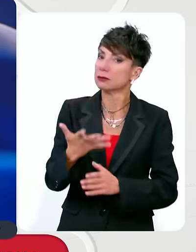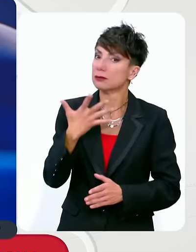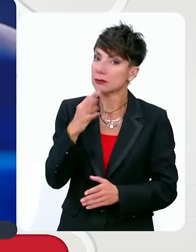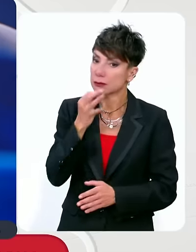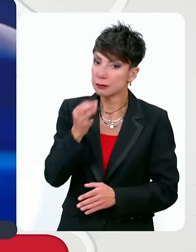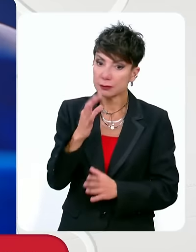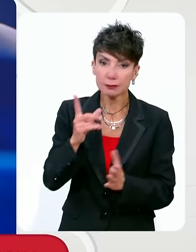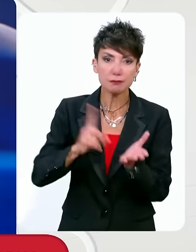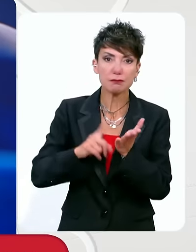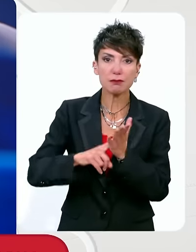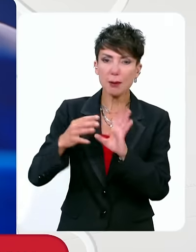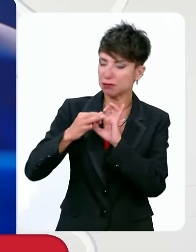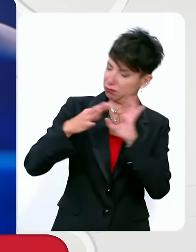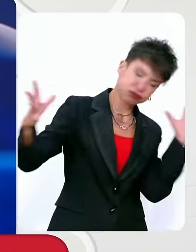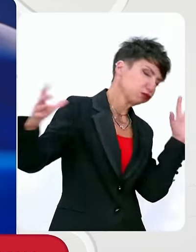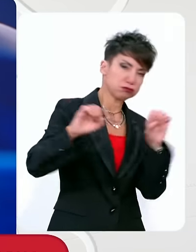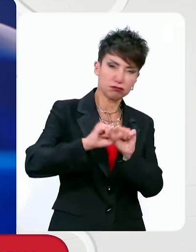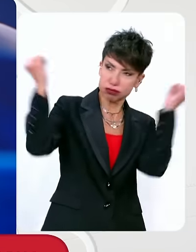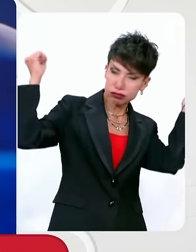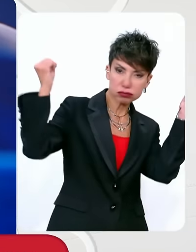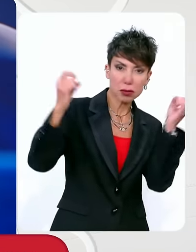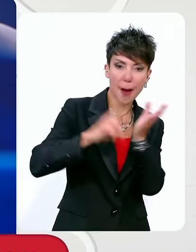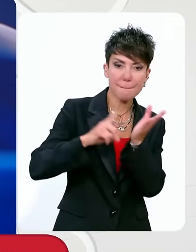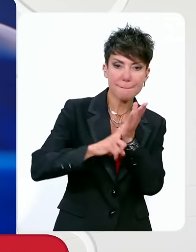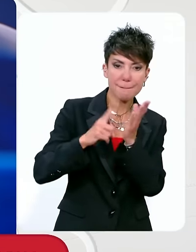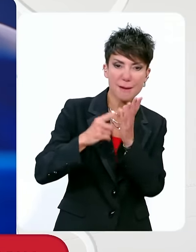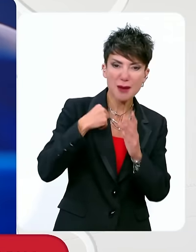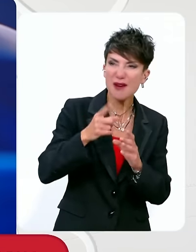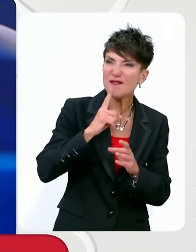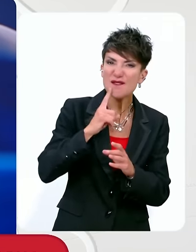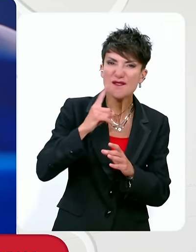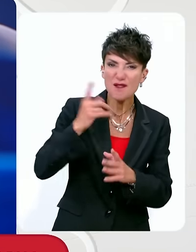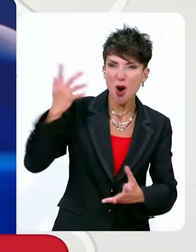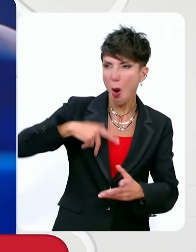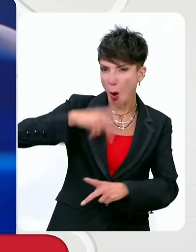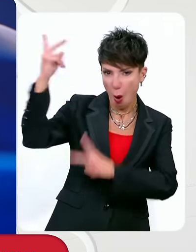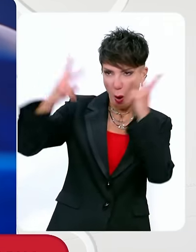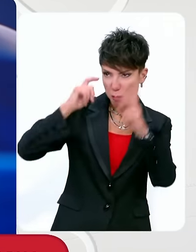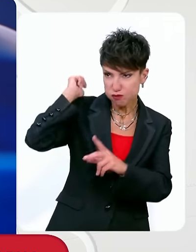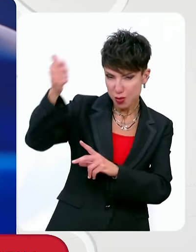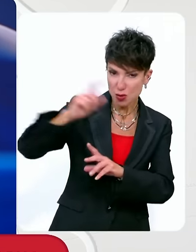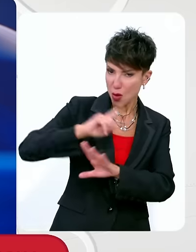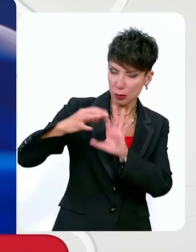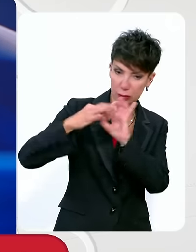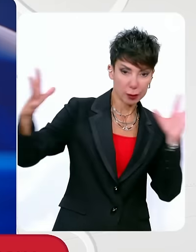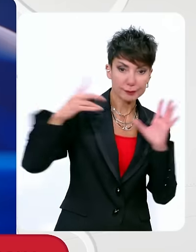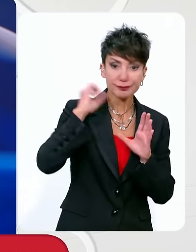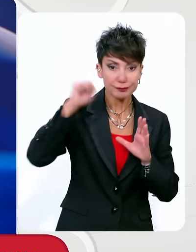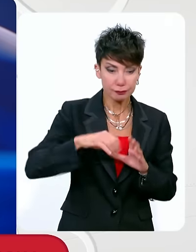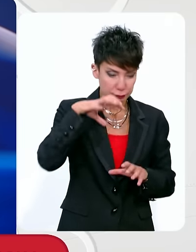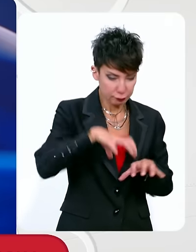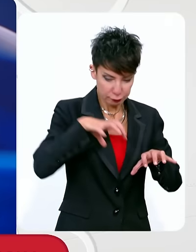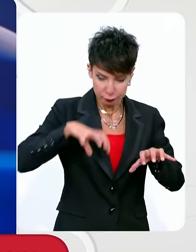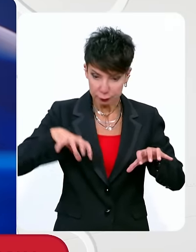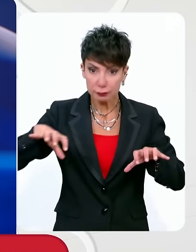πρέπει να σπάσουμε αυτά τα δεσμά, να αποδεσμευτούμε από αυτή την ένωση των μονοπωλίων και βέβαια οι λαοί μπορούν να οικοδομήσουν μια άλλη